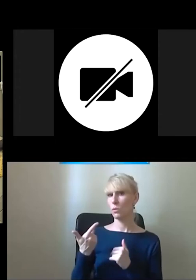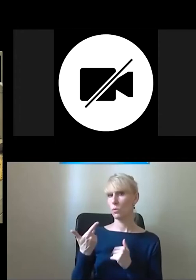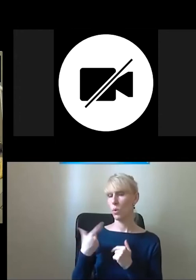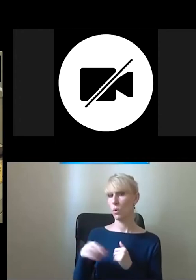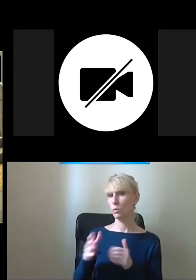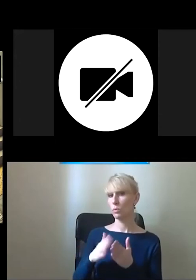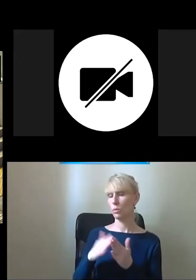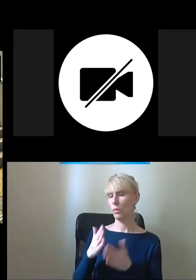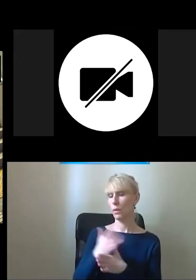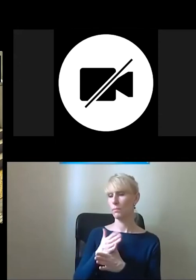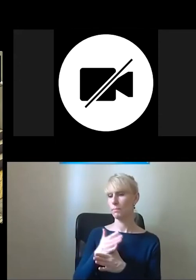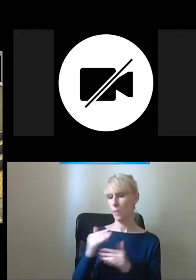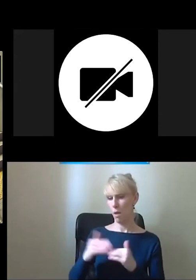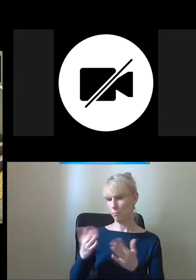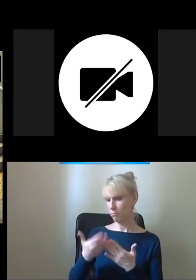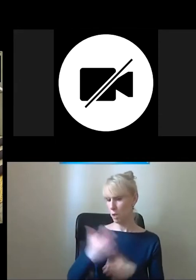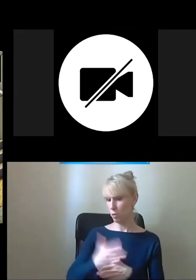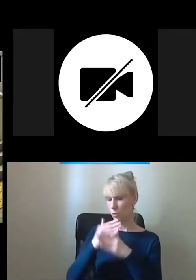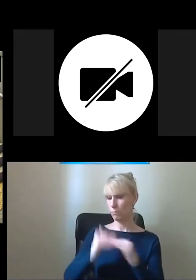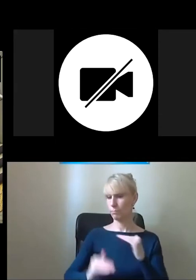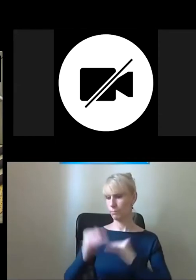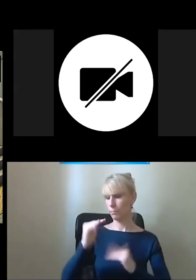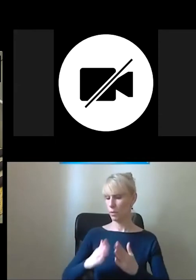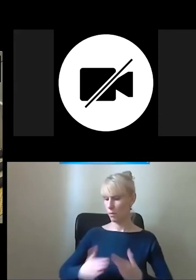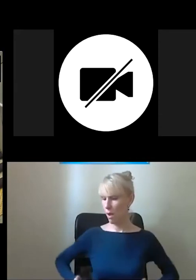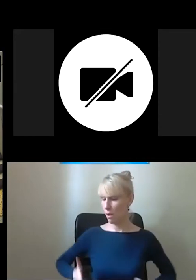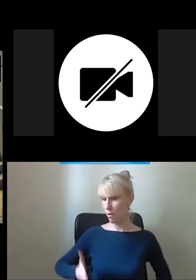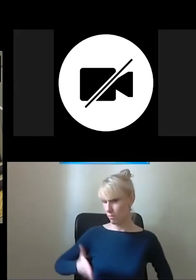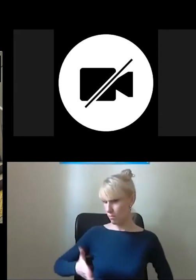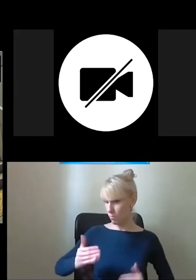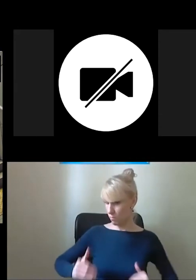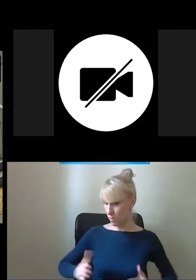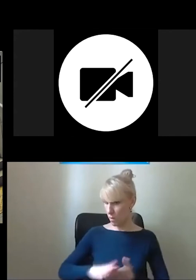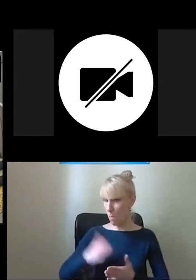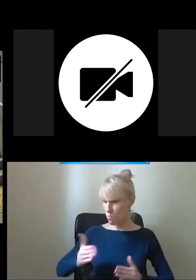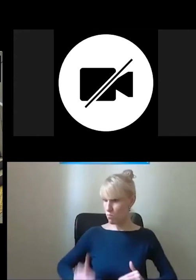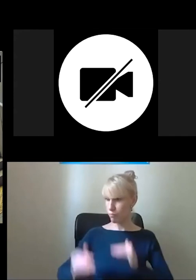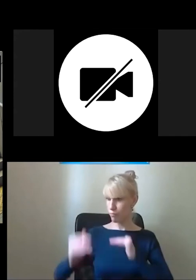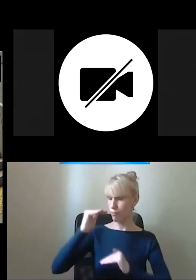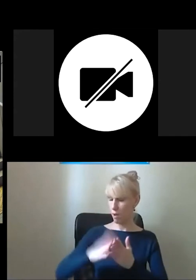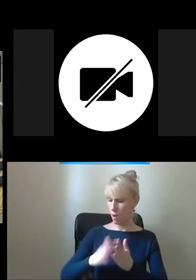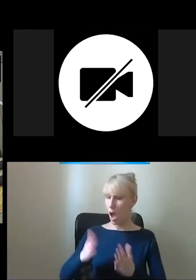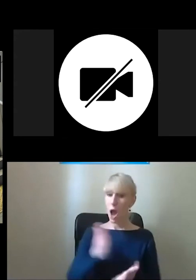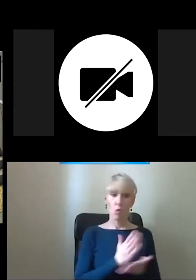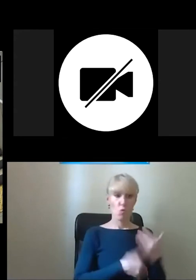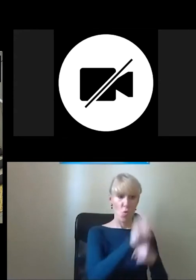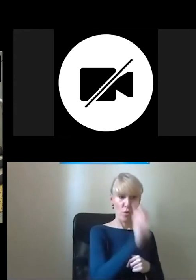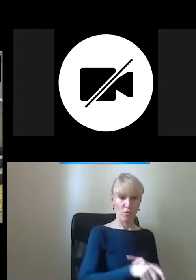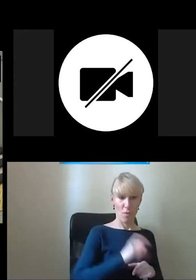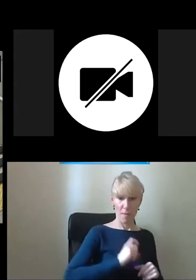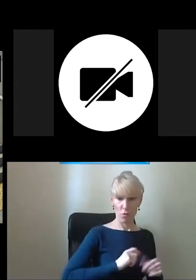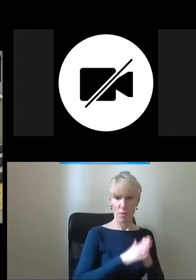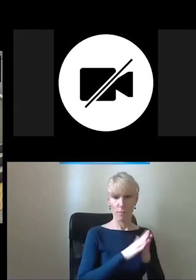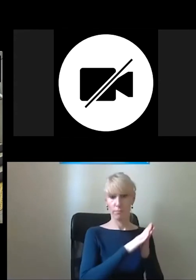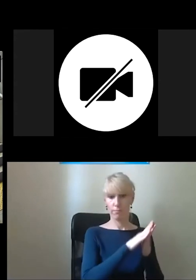górny poziom, wtedy osoba z biura, ona nie musi fizycznie przychodzić, może używając kamerek obsługi technicznej, może